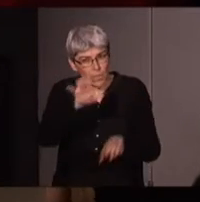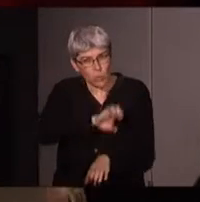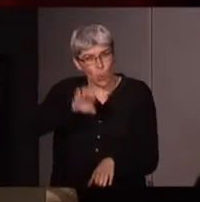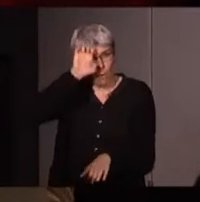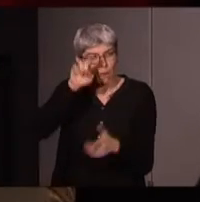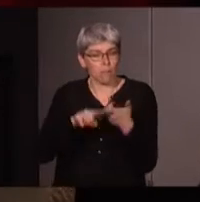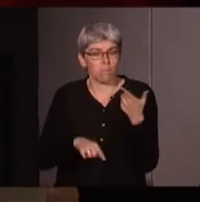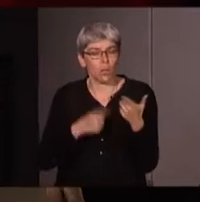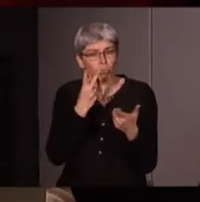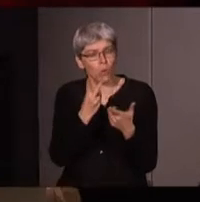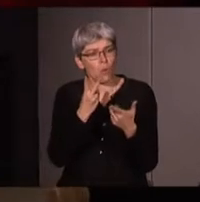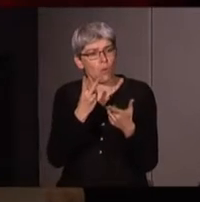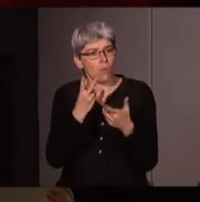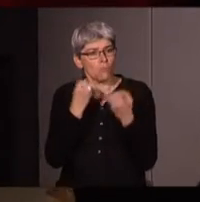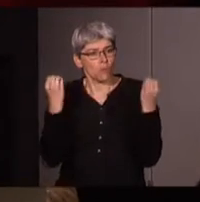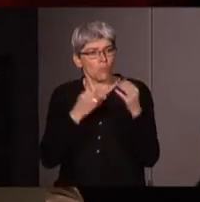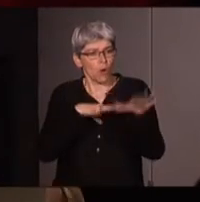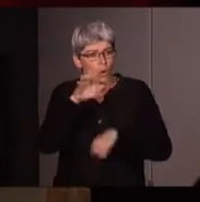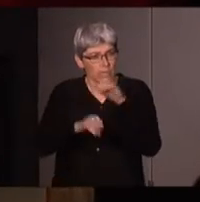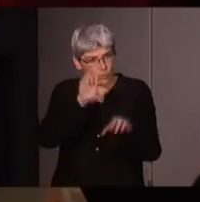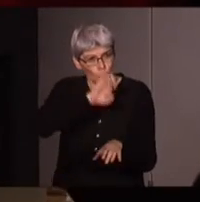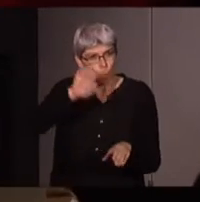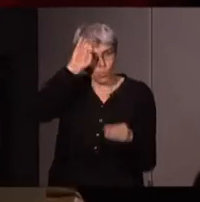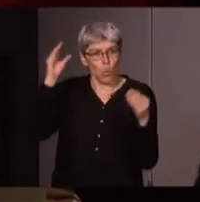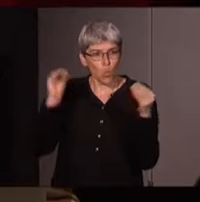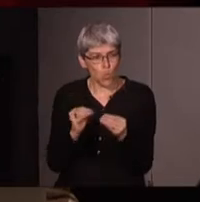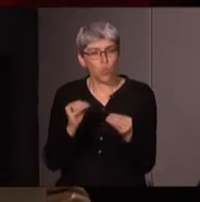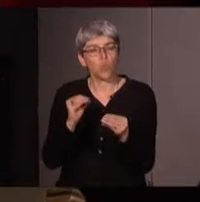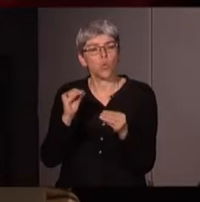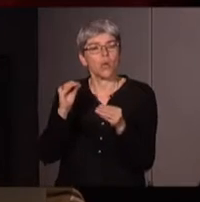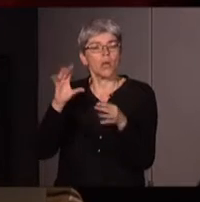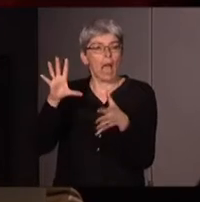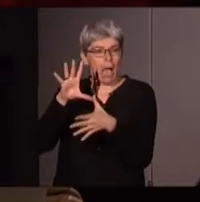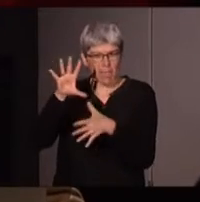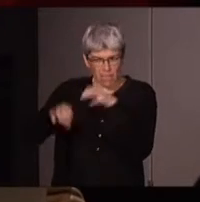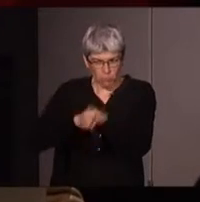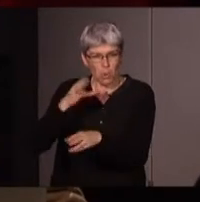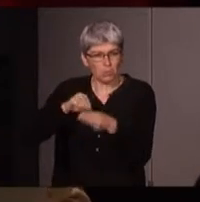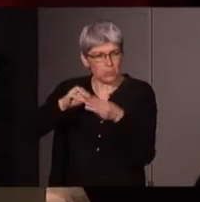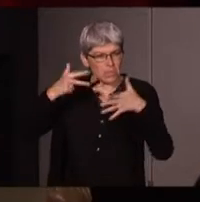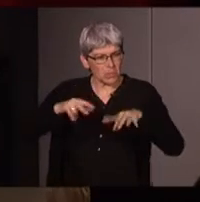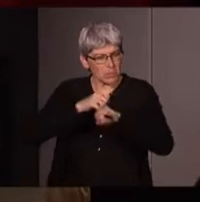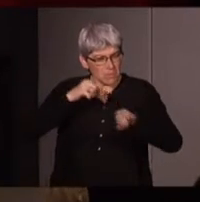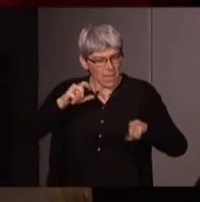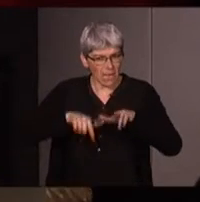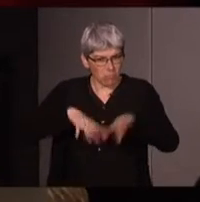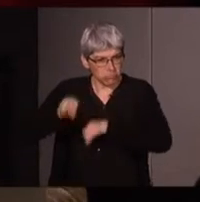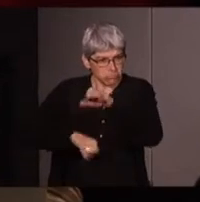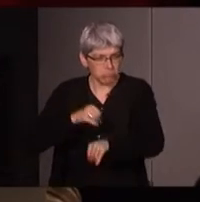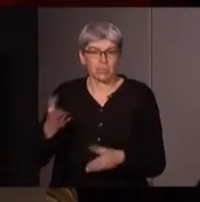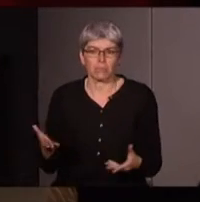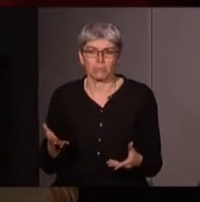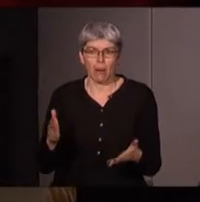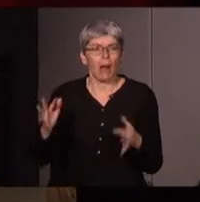les deux mouvements de colonisation, que ce soit des Amériques ou ensuite au XIXe siècle, il y a eu des